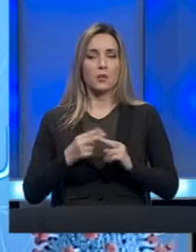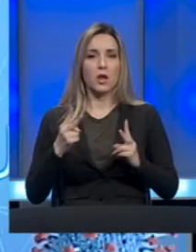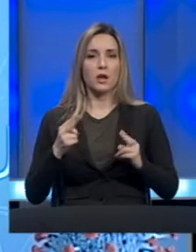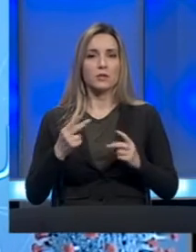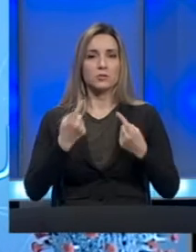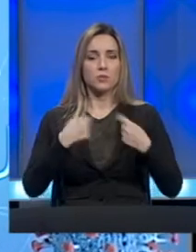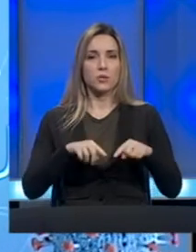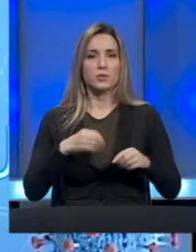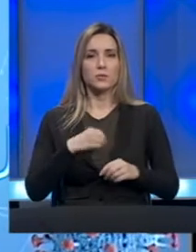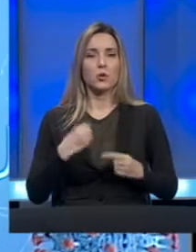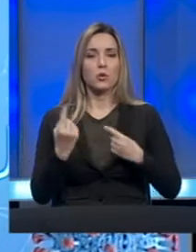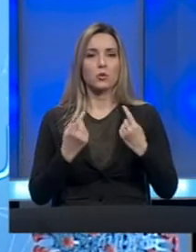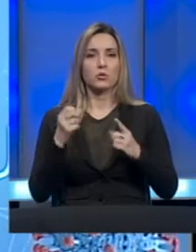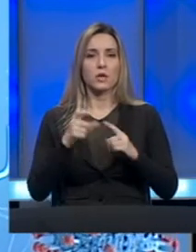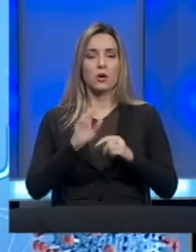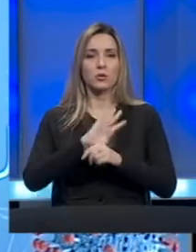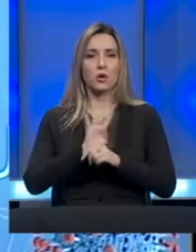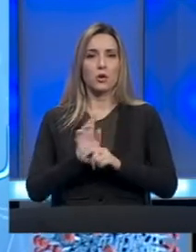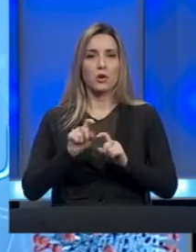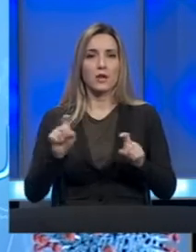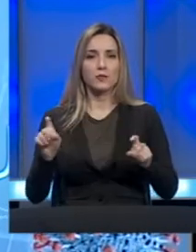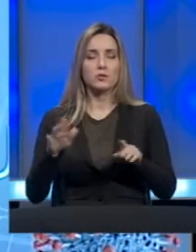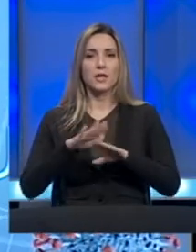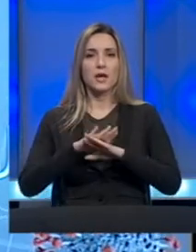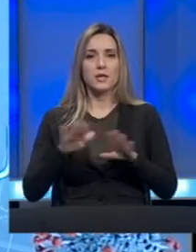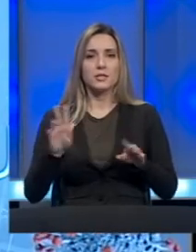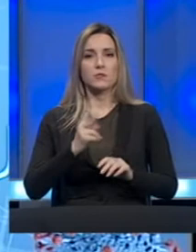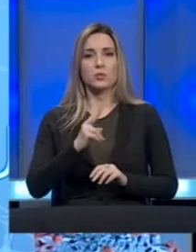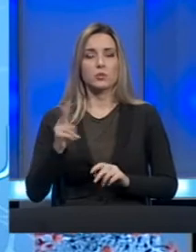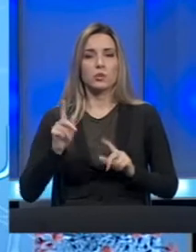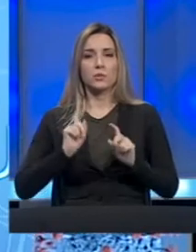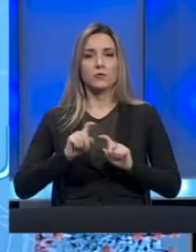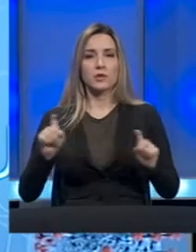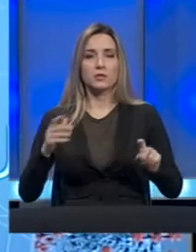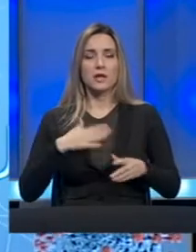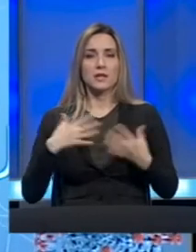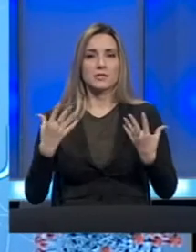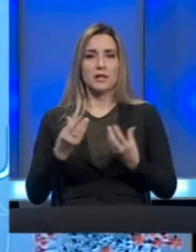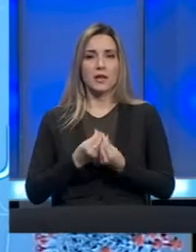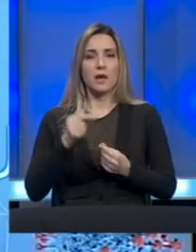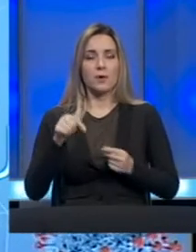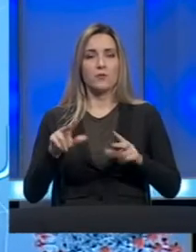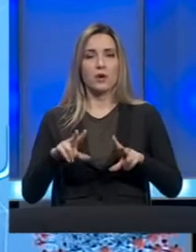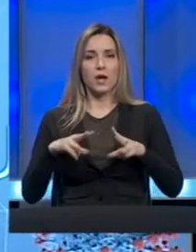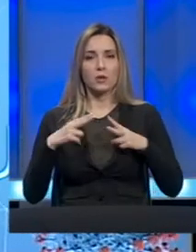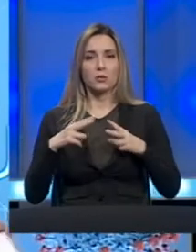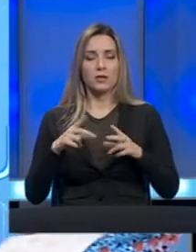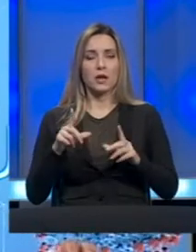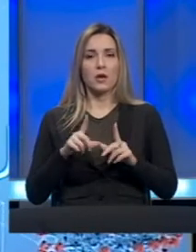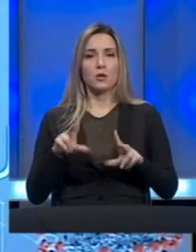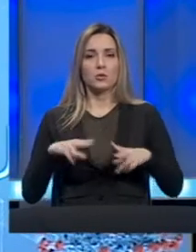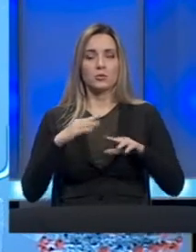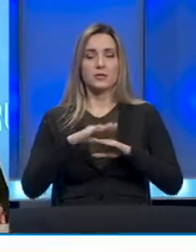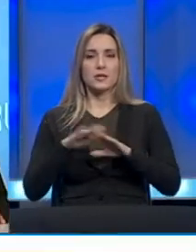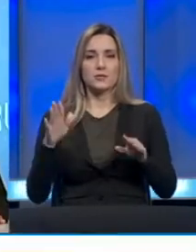ugrožena od koronavirusa, ali i svim drugim virusima sa nama. Ovoga jutra, ujutru